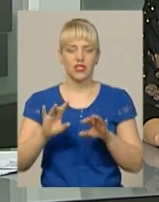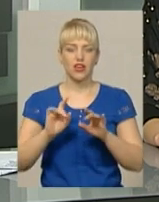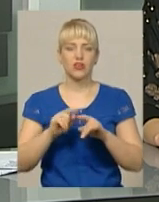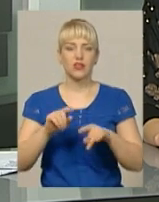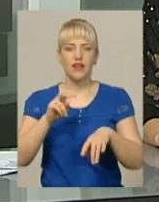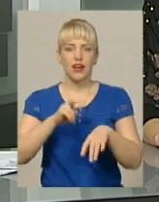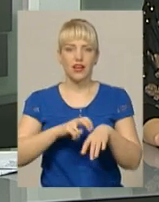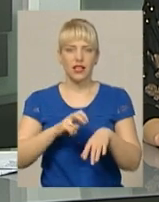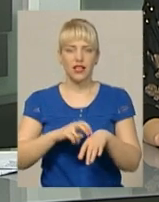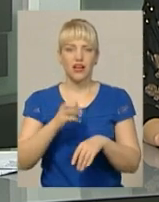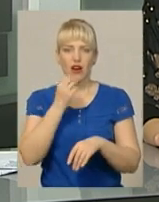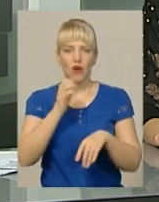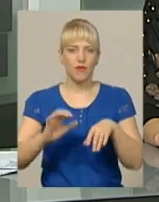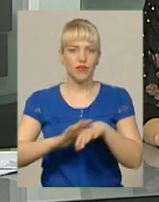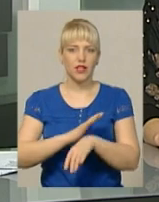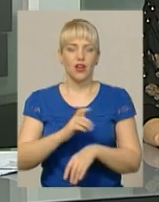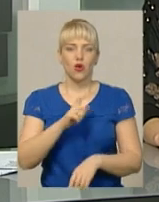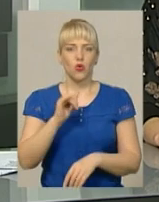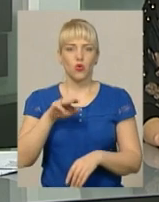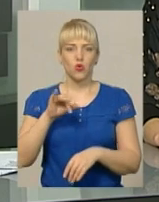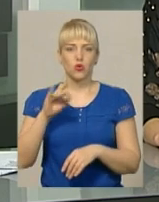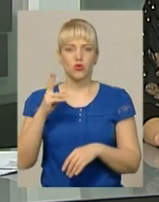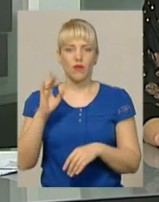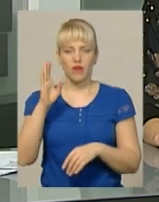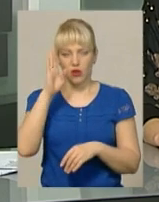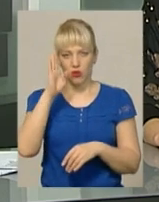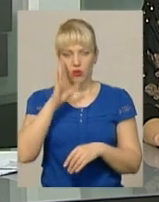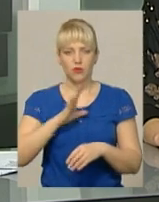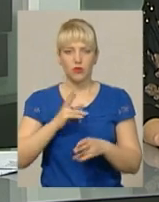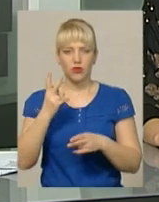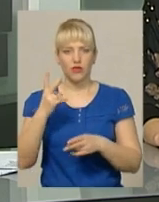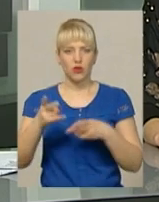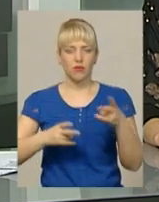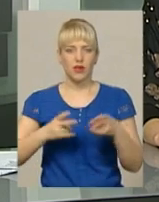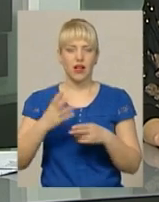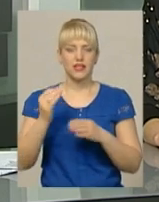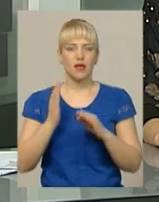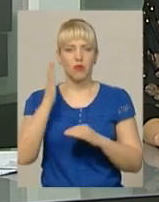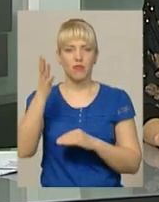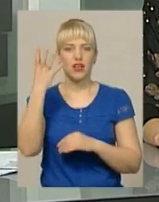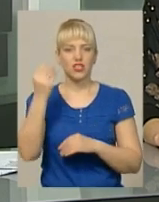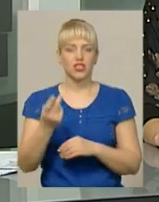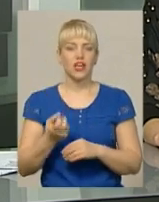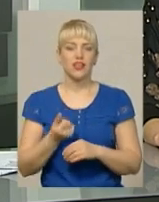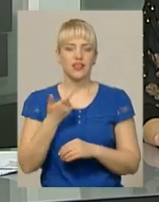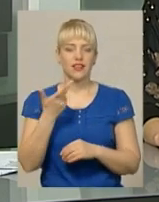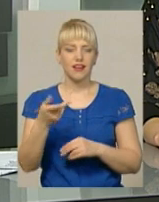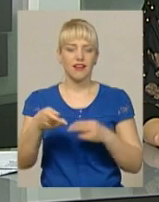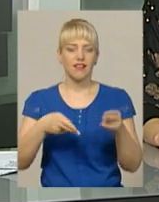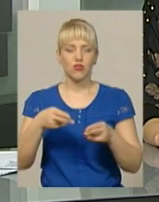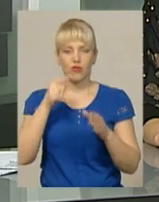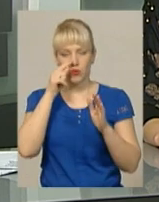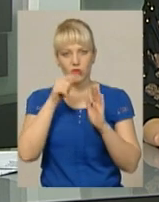відділення Хмельницької обласної лікарні Оксана Хуторцова. Хлопець переніс дві операції, попереду ще кілька хірургічних втручань, каже лікар.